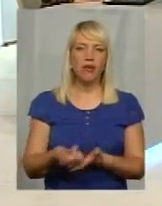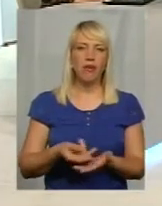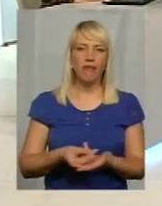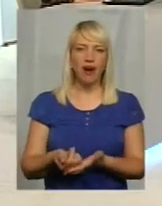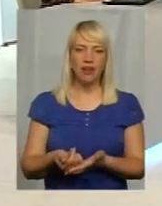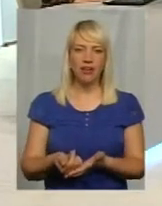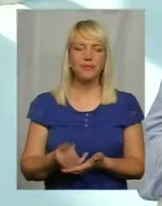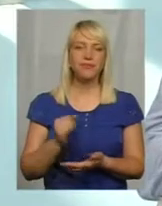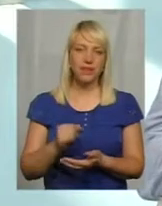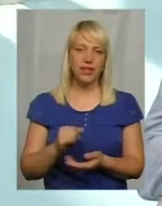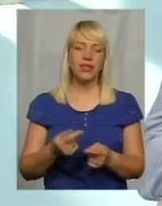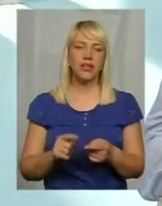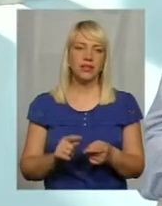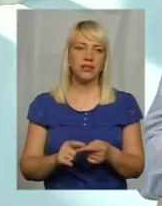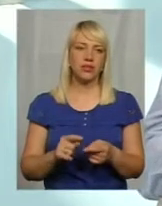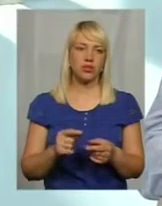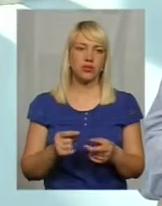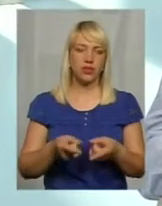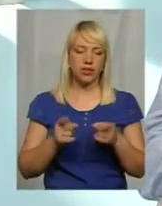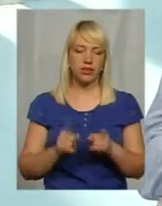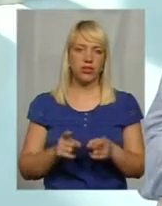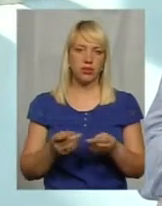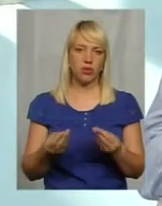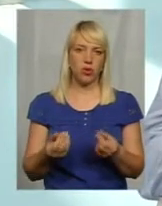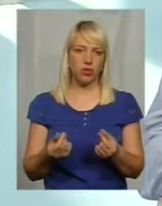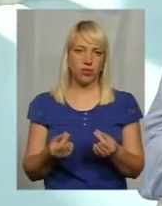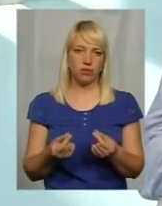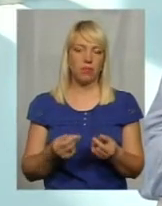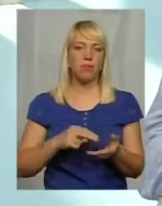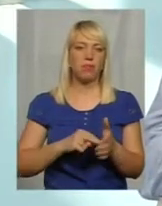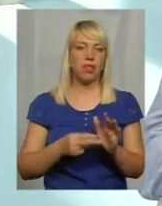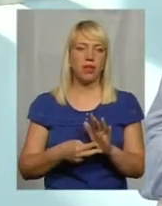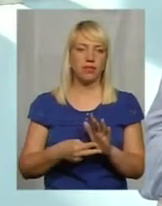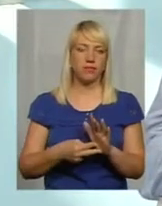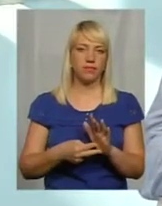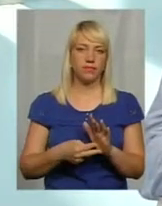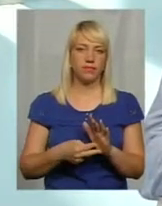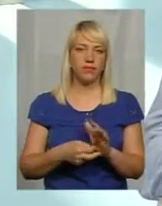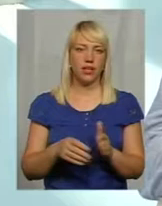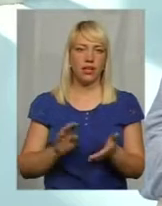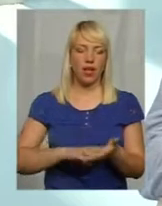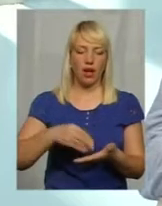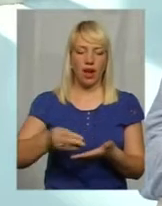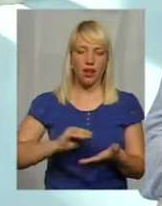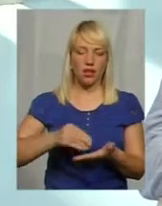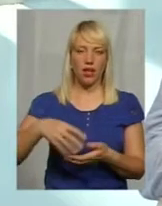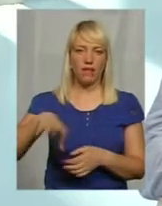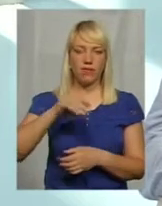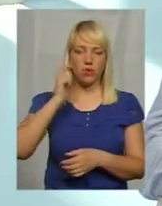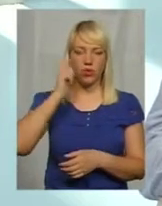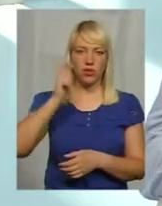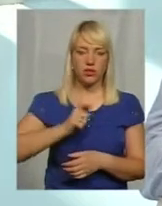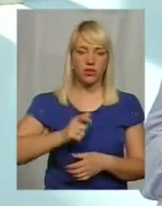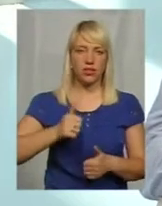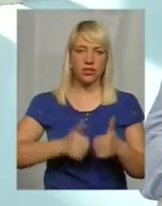і забезпечуємо грошима. План, календарь всеукраїнських та обласних змагань